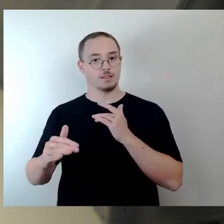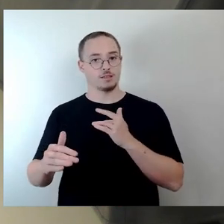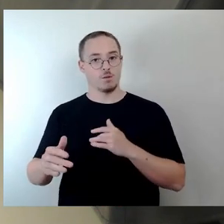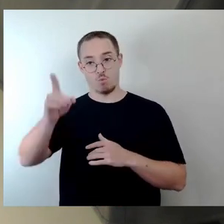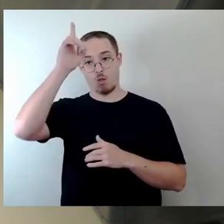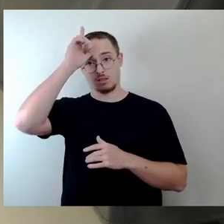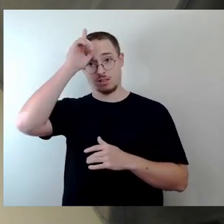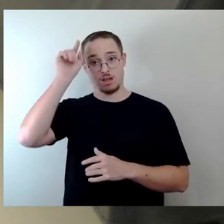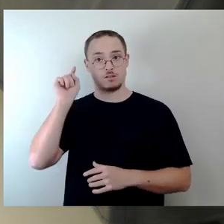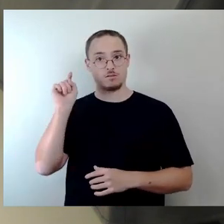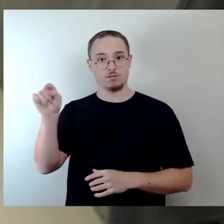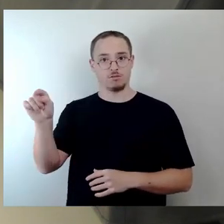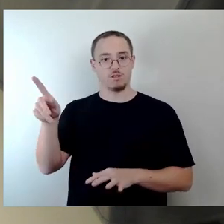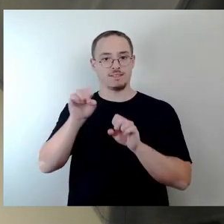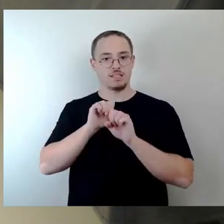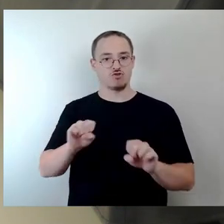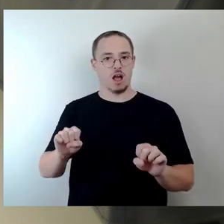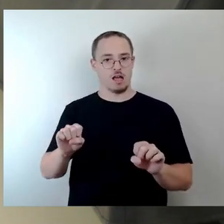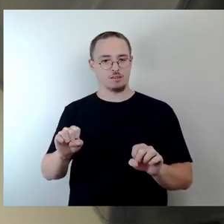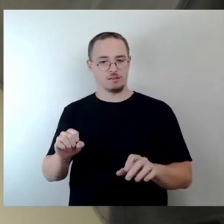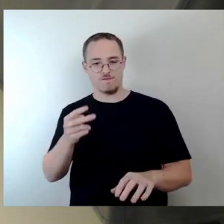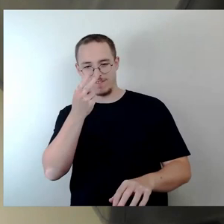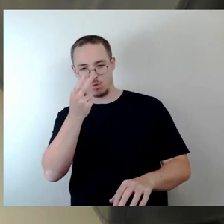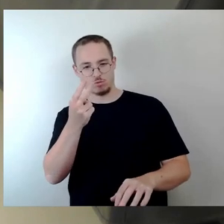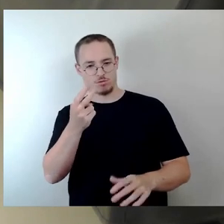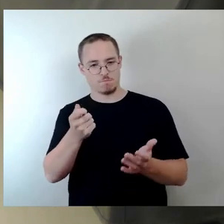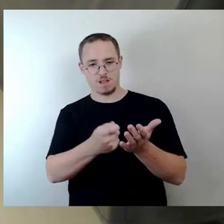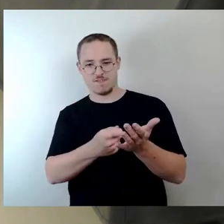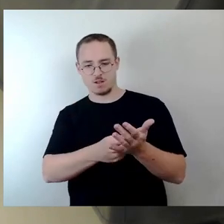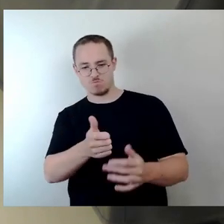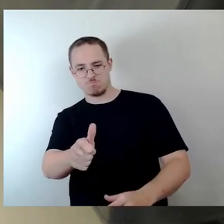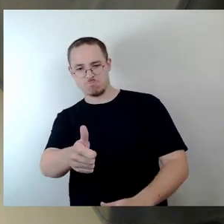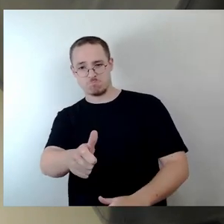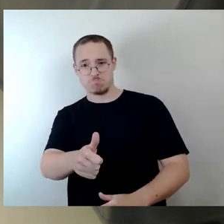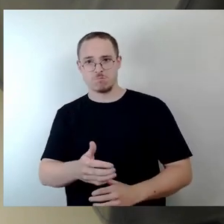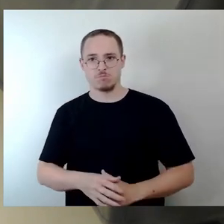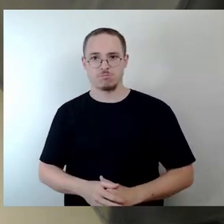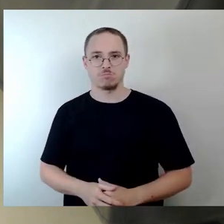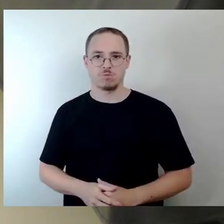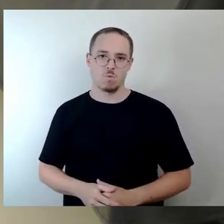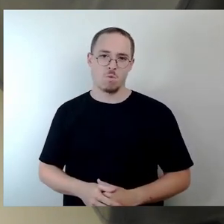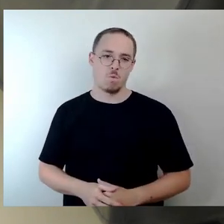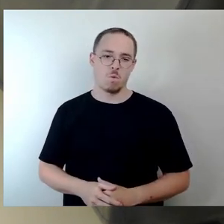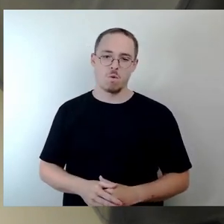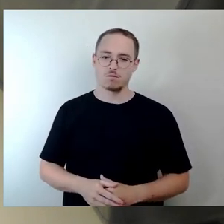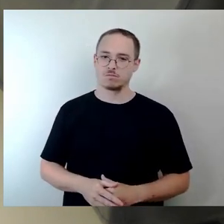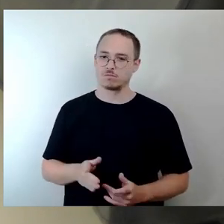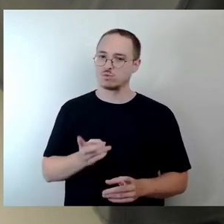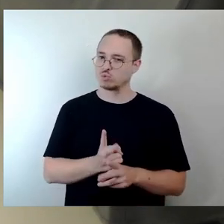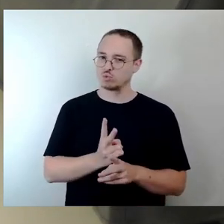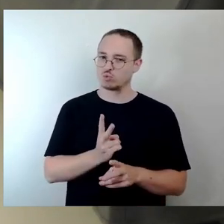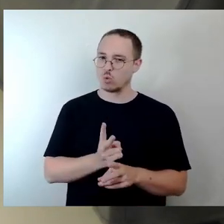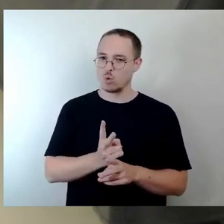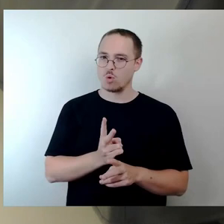fortlaufend und das wird insbesondere bis zum Wahltag auch nochmal aktualisiert, da auch für ganz Sachsen. Wir